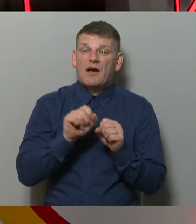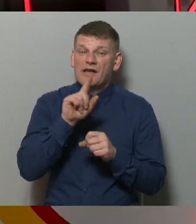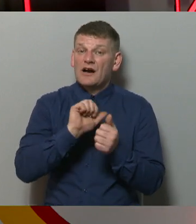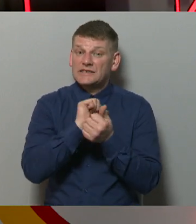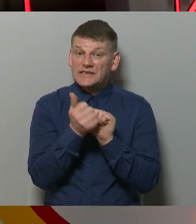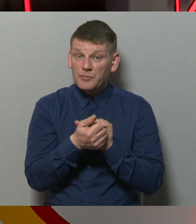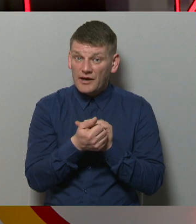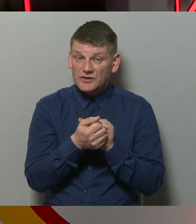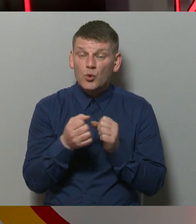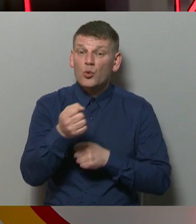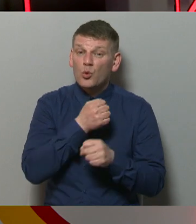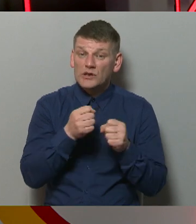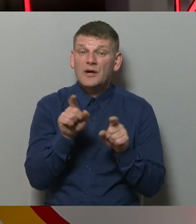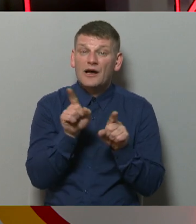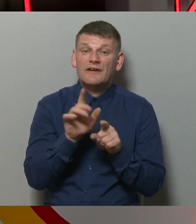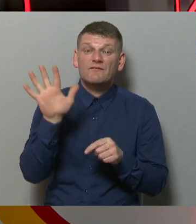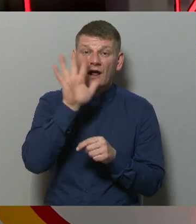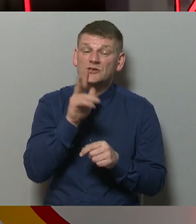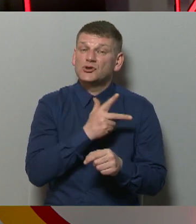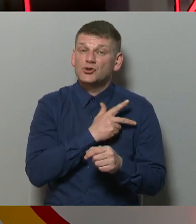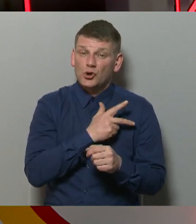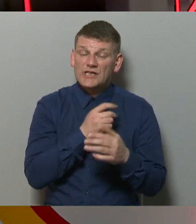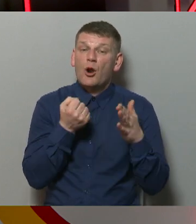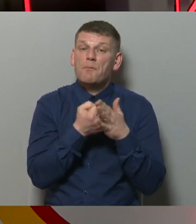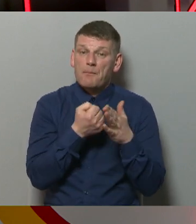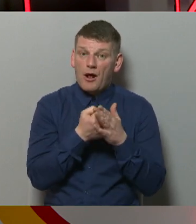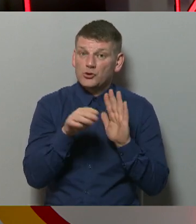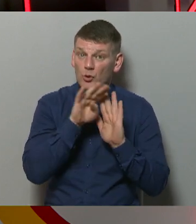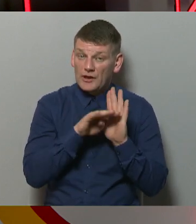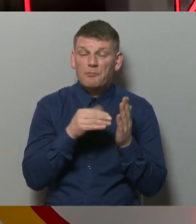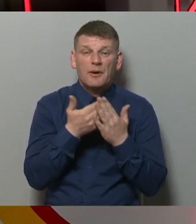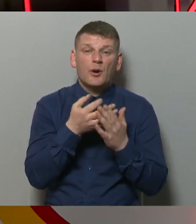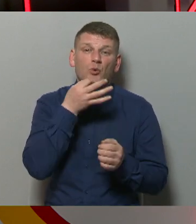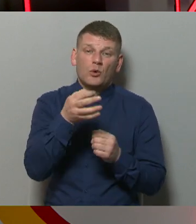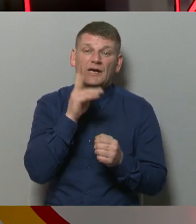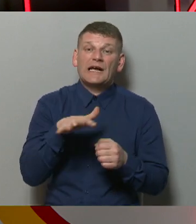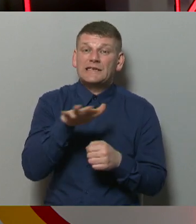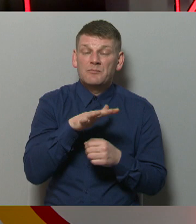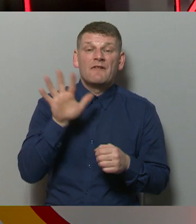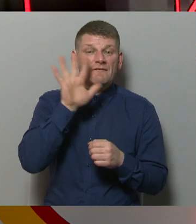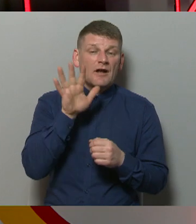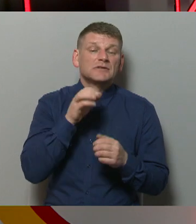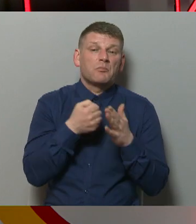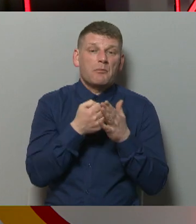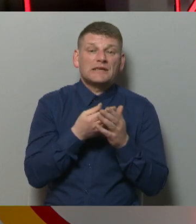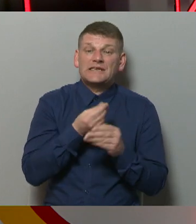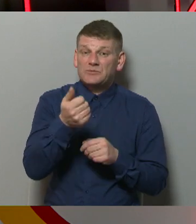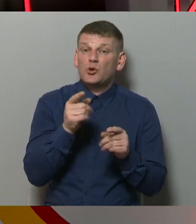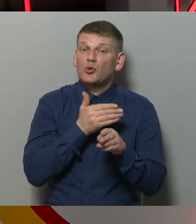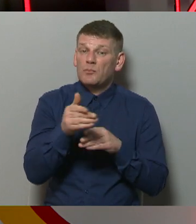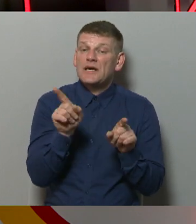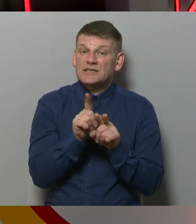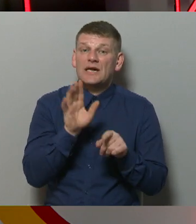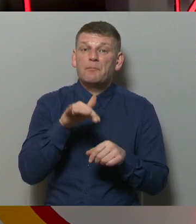izmaiņas un grozījumi arī valsts sociālo pabalstu likumā. Piemēram, noteikts, ka ģimenes valsts pabalstu izmaksu turpinās arī par